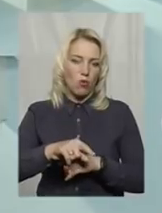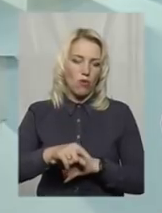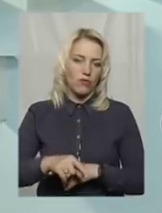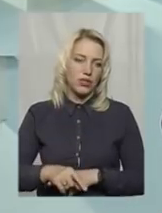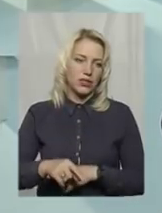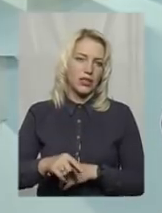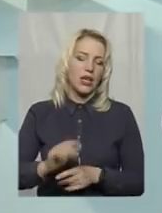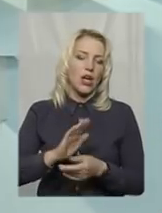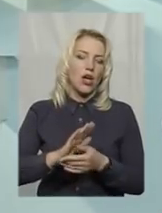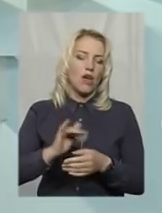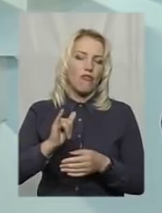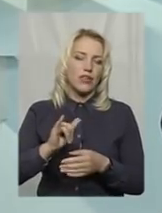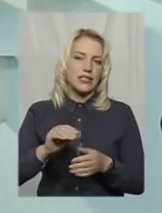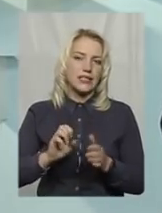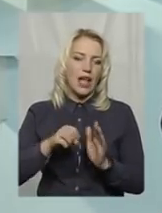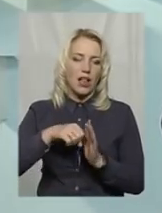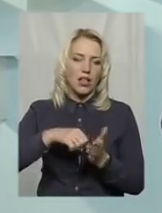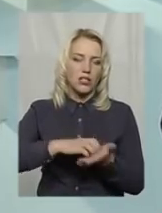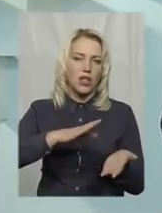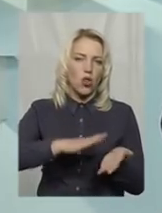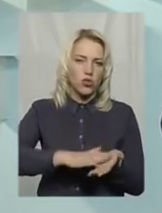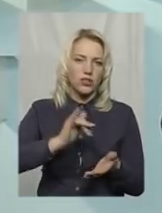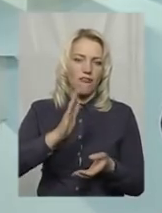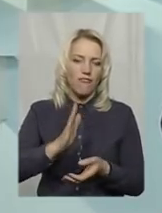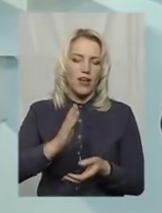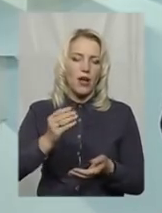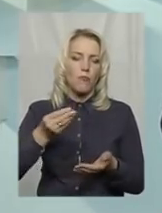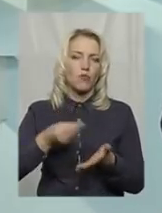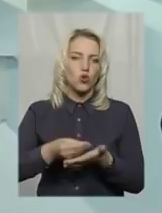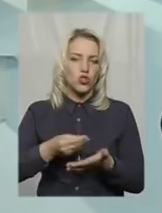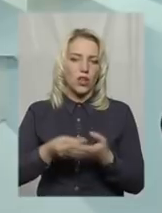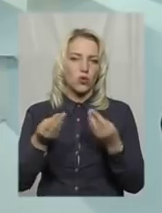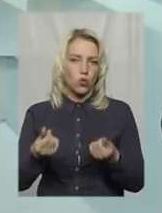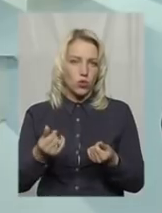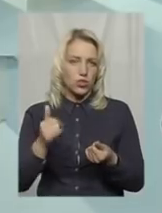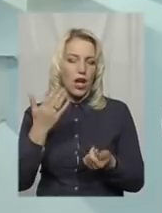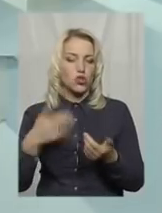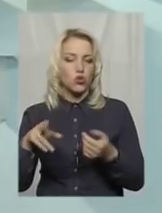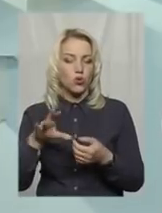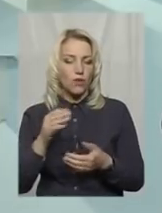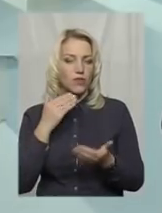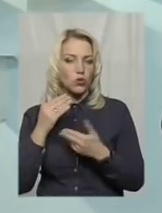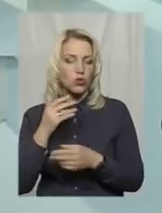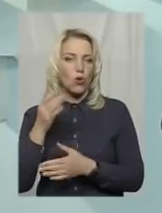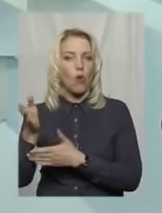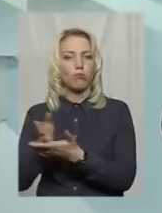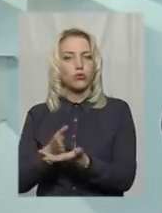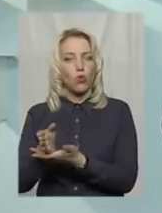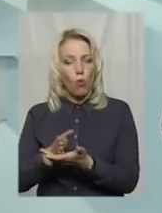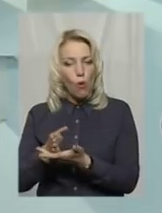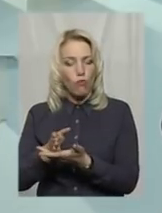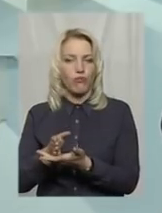заложити в бюджет кошти для облаштування. Що відносно обслуговування